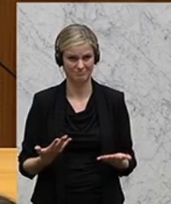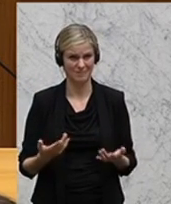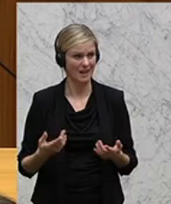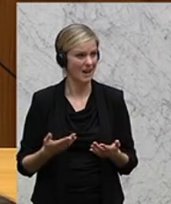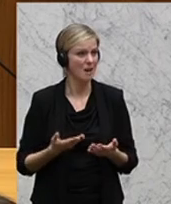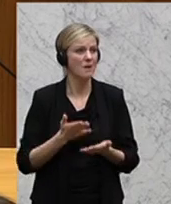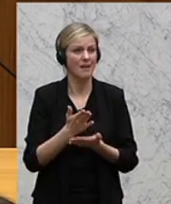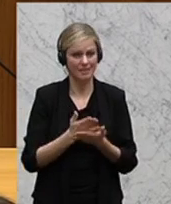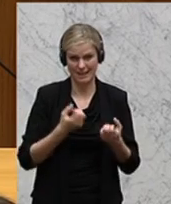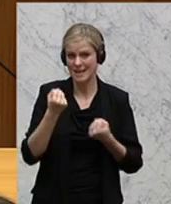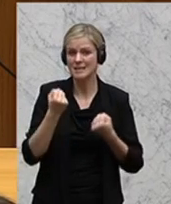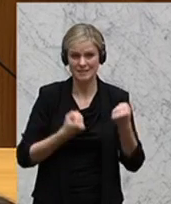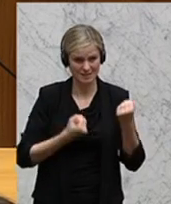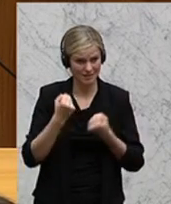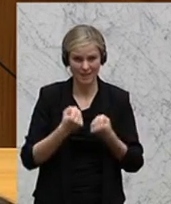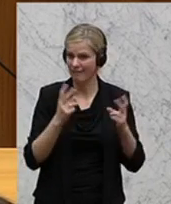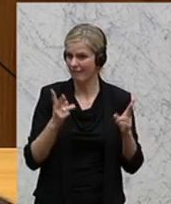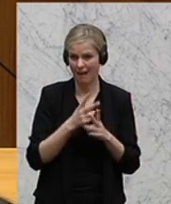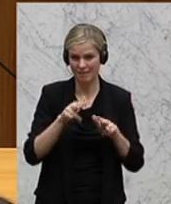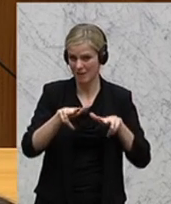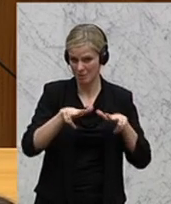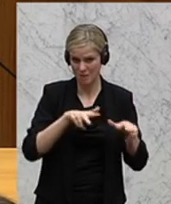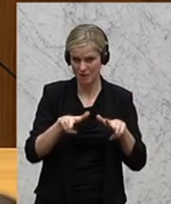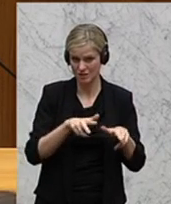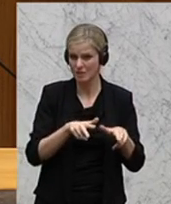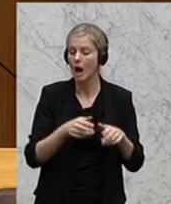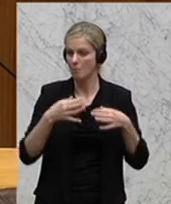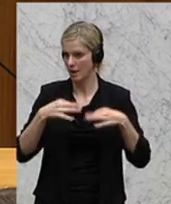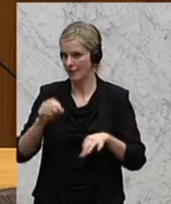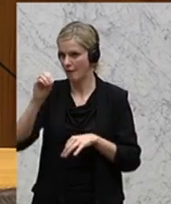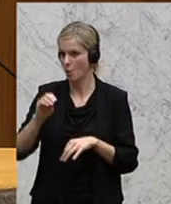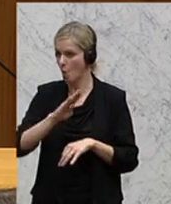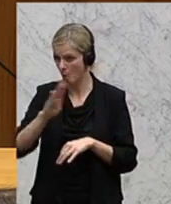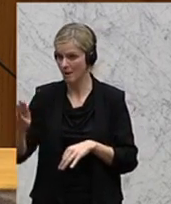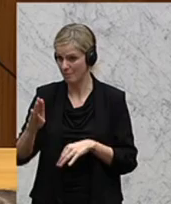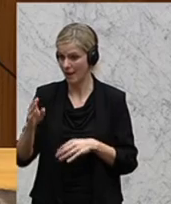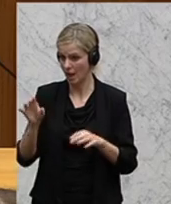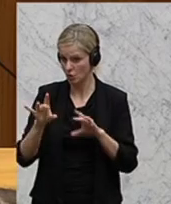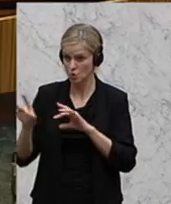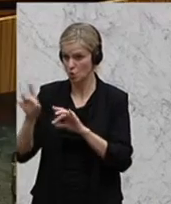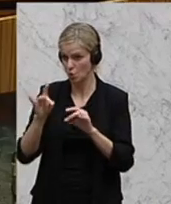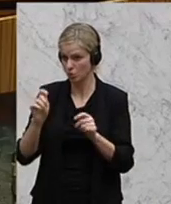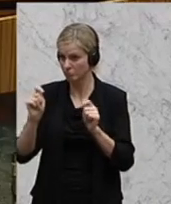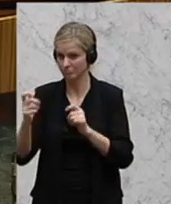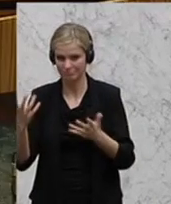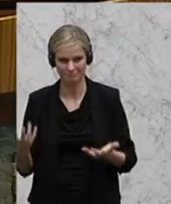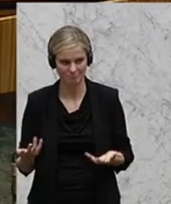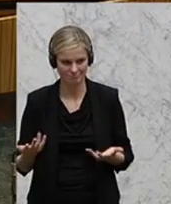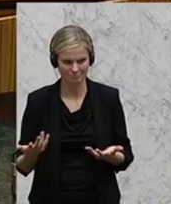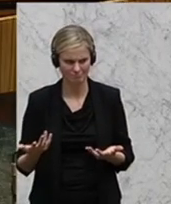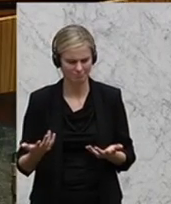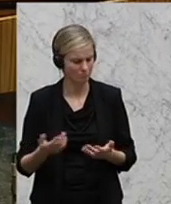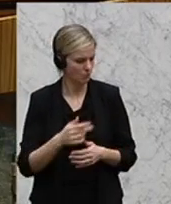managen kann, lassen Sie ihn auf die ÖBB los. Herr Bundeskanzler, ich verstehe Sie nicht. Wie sollen das die Menschen